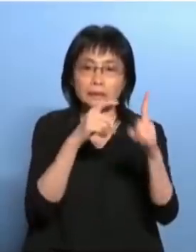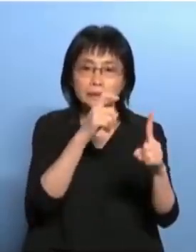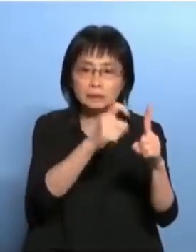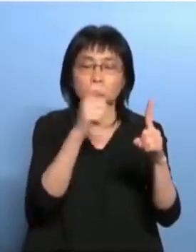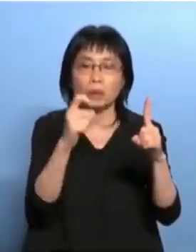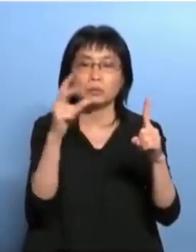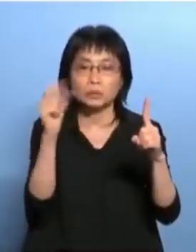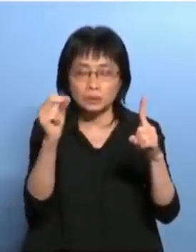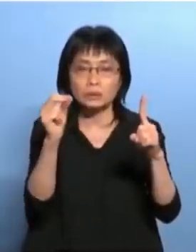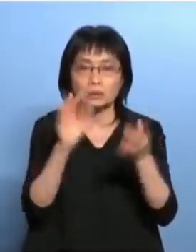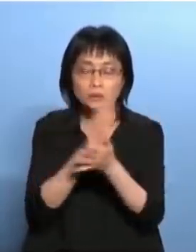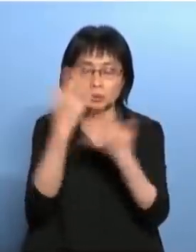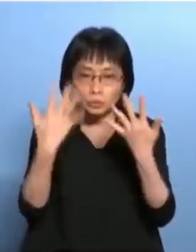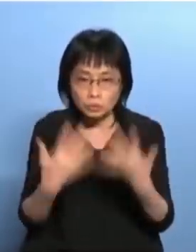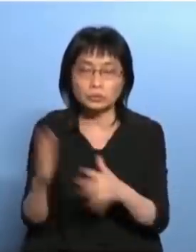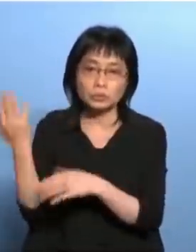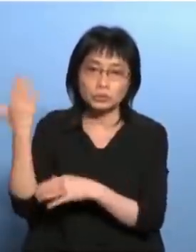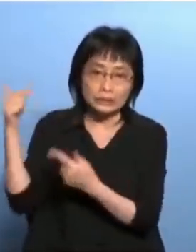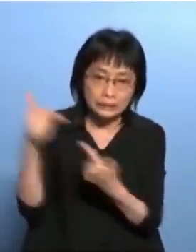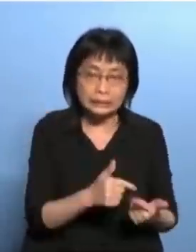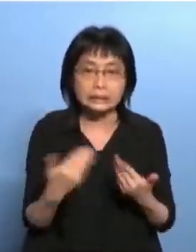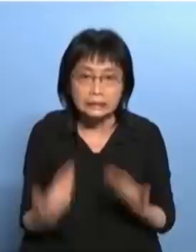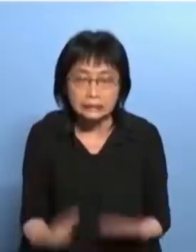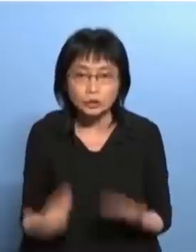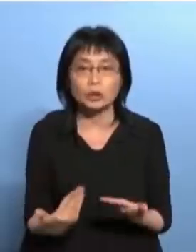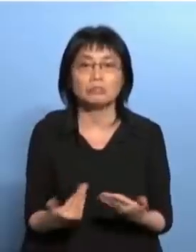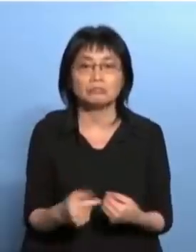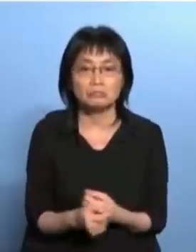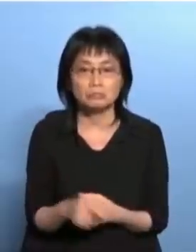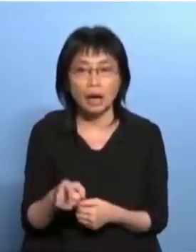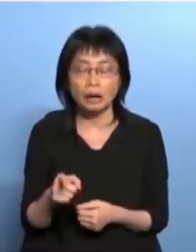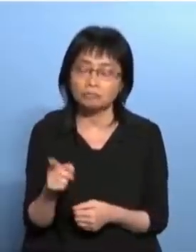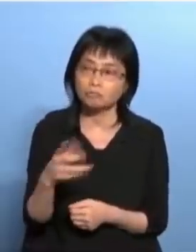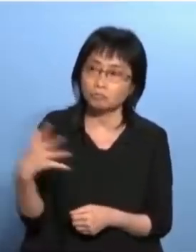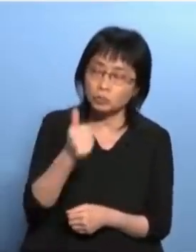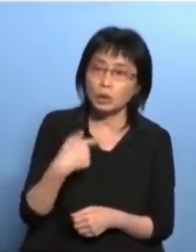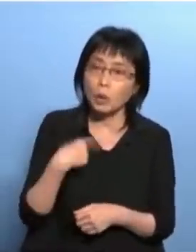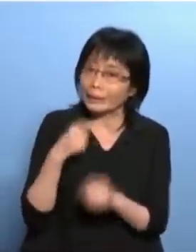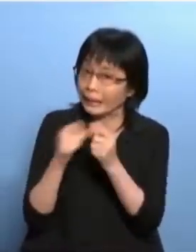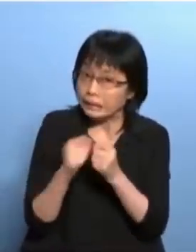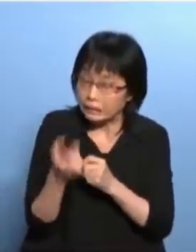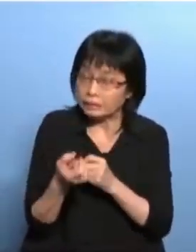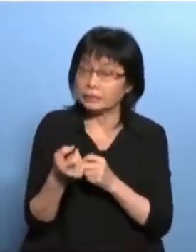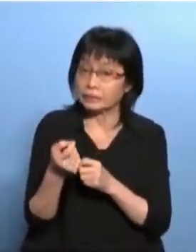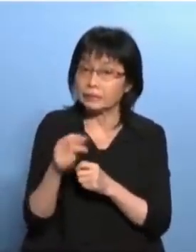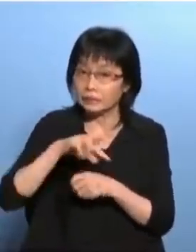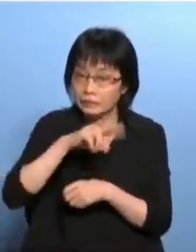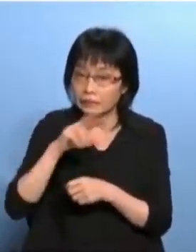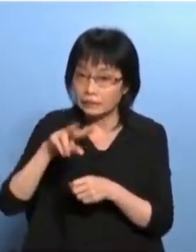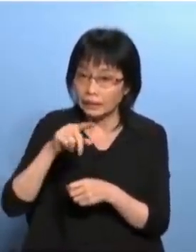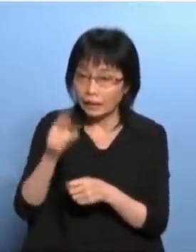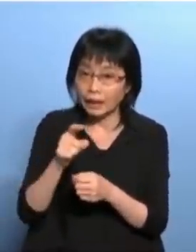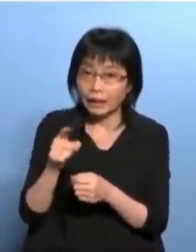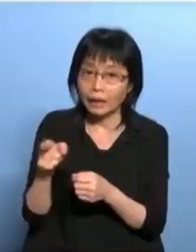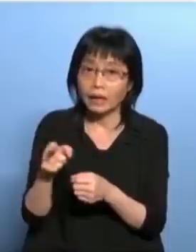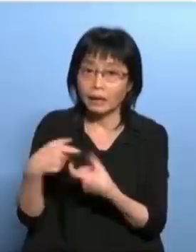主席我说为什么要剪那些警察工还有不剪为什么要不给他纳入因为整个警察现在被人看到已经是等